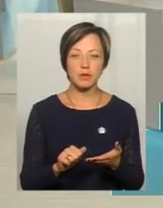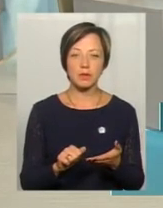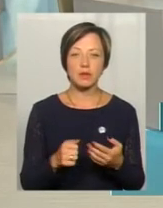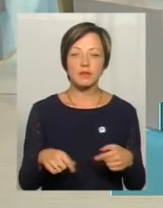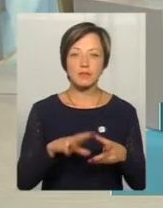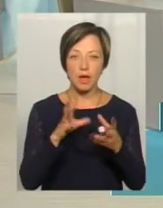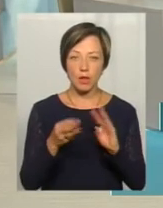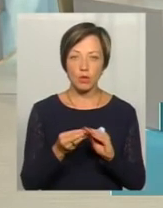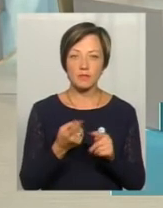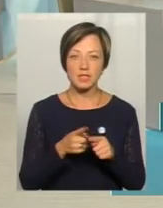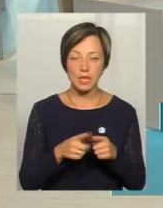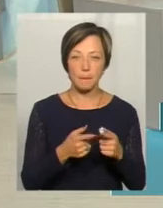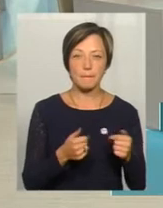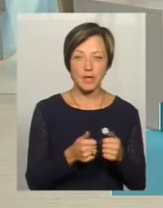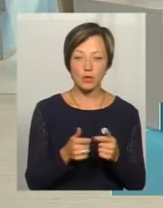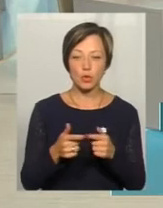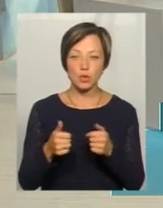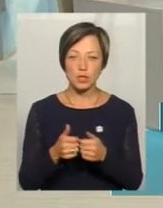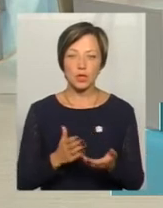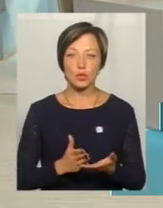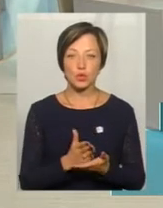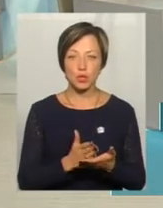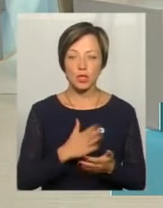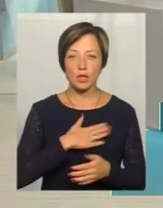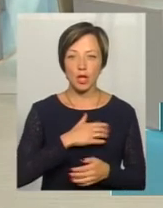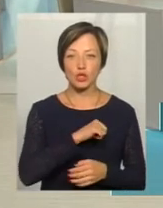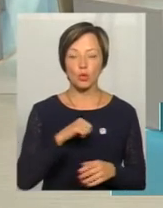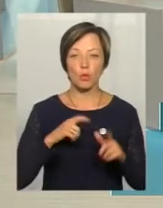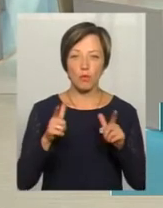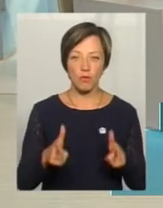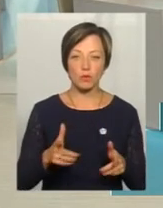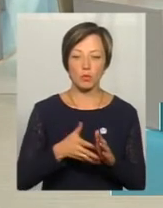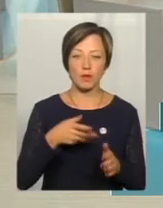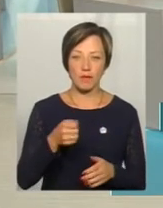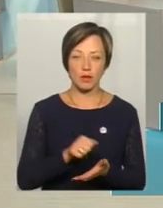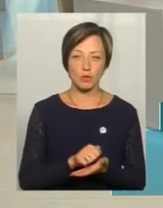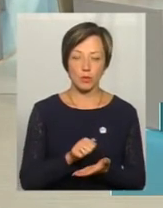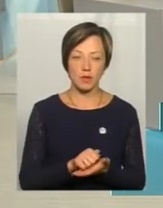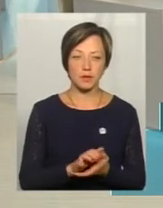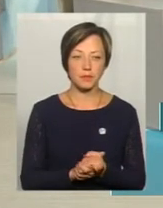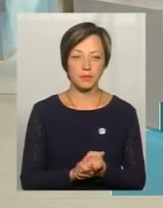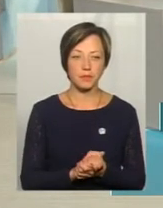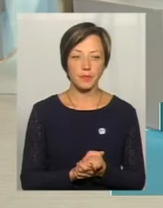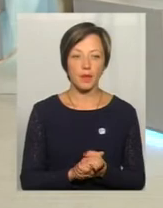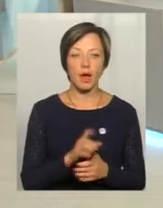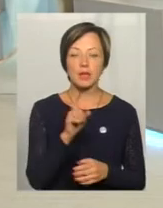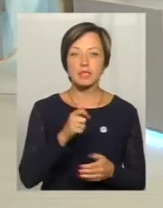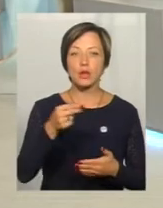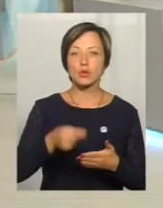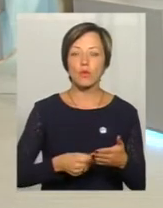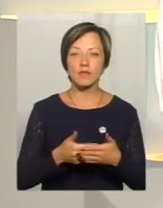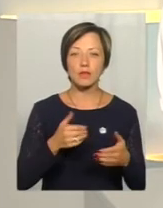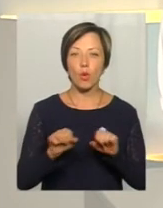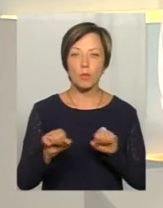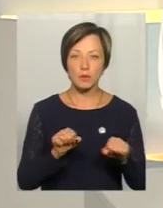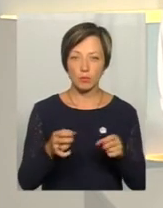Загалом в цих підрозділах служили наші добровольці, які подавали документи. А от за довідками від командирів,